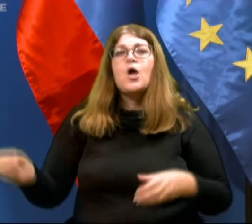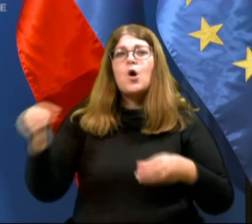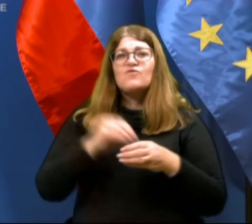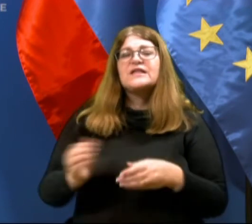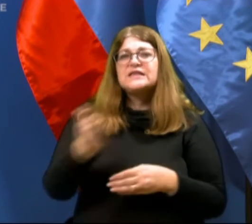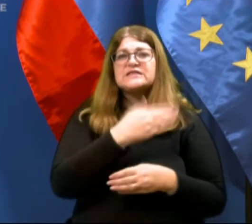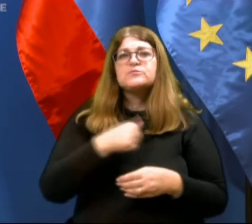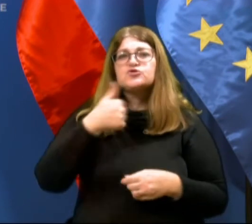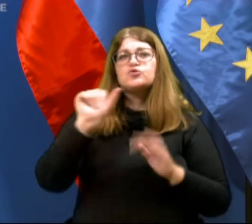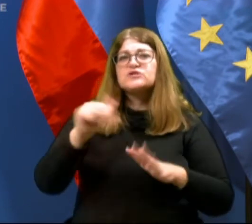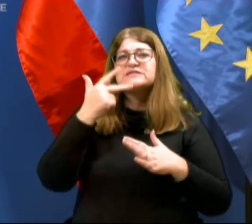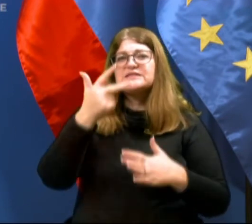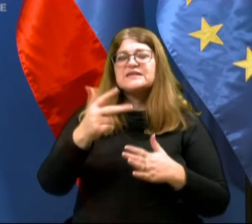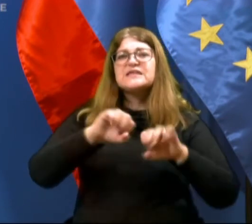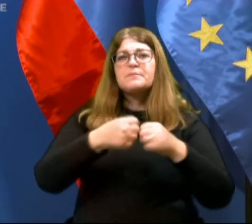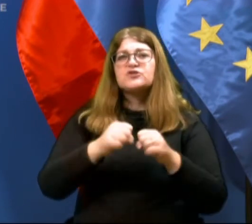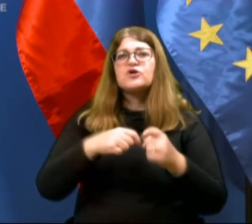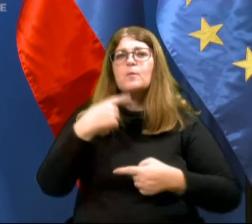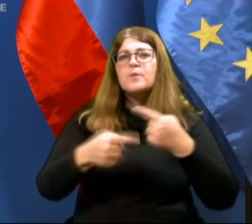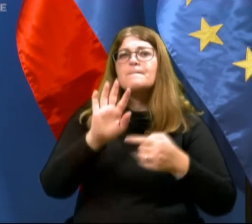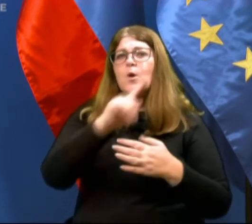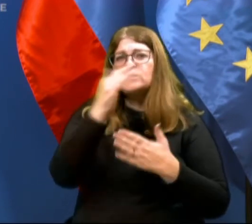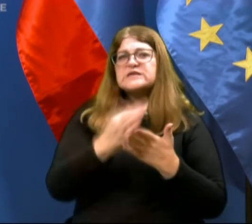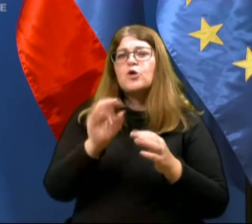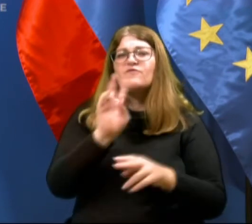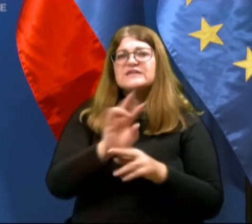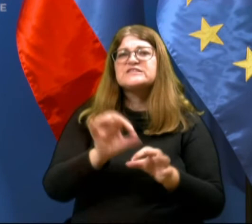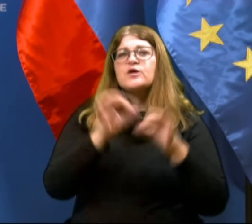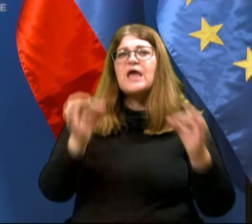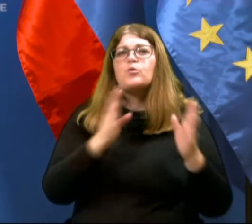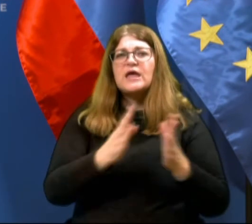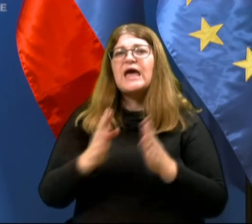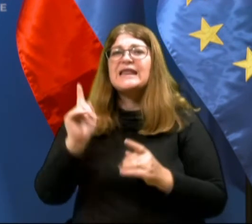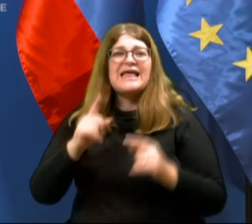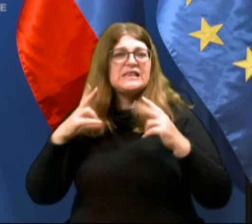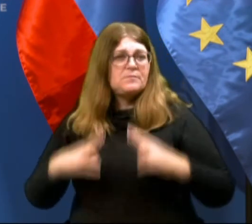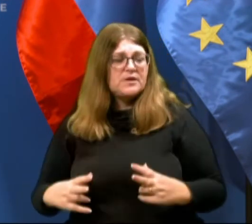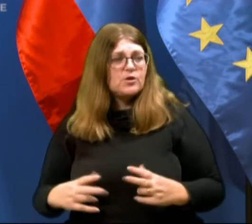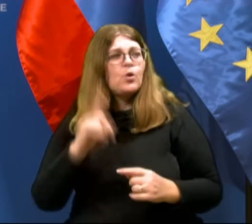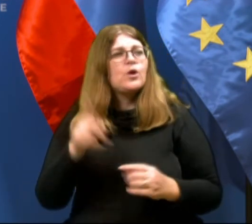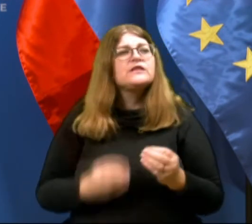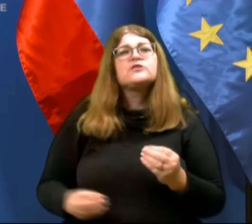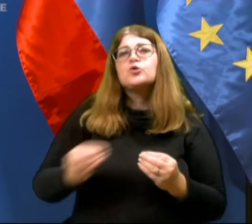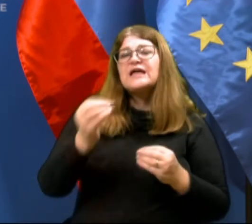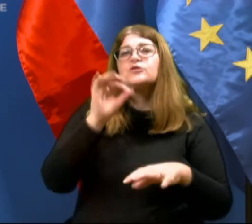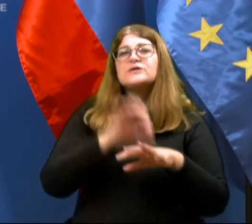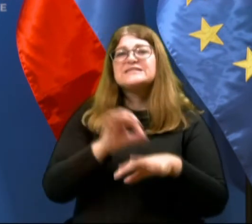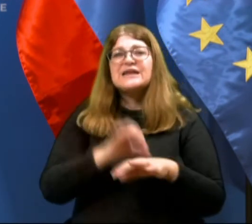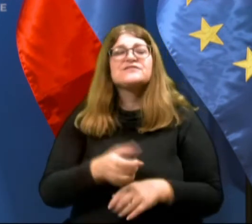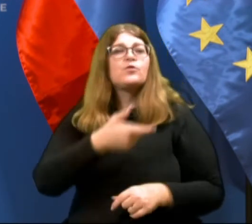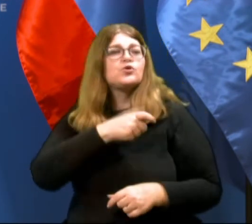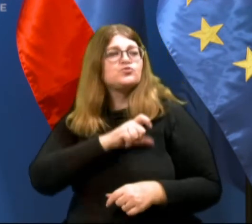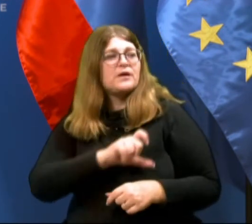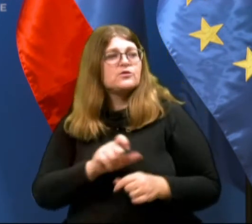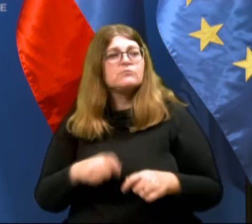136 prekrškovnih postopkov po zakonu o varstvu javnega reda in miru, ter dodatno zdravstvenem inšpektoratu